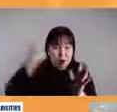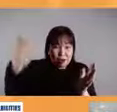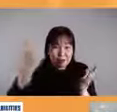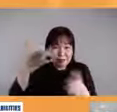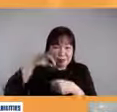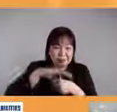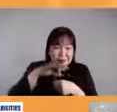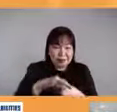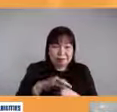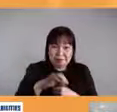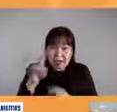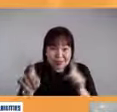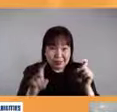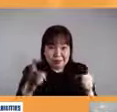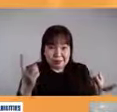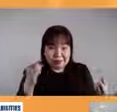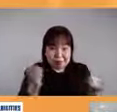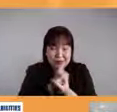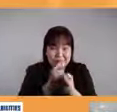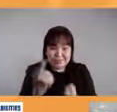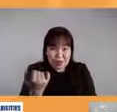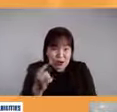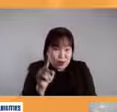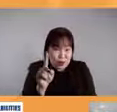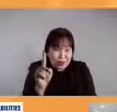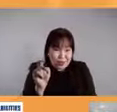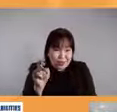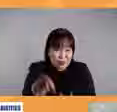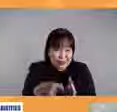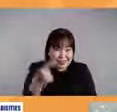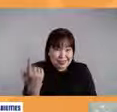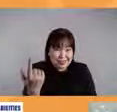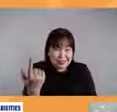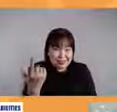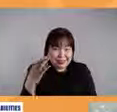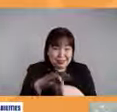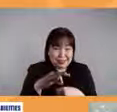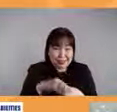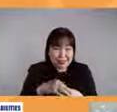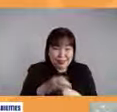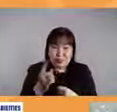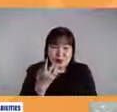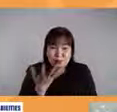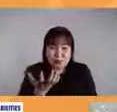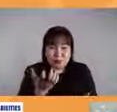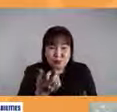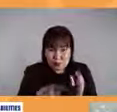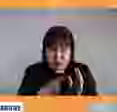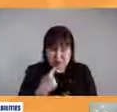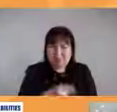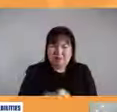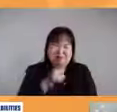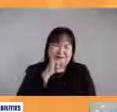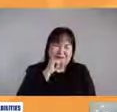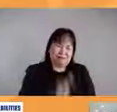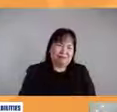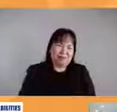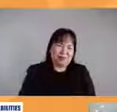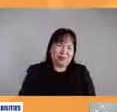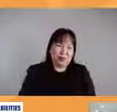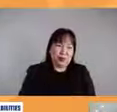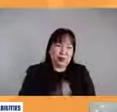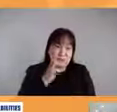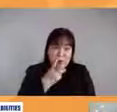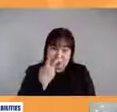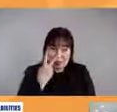ngayon lang sila magtatanong kay persons with disabilities na ano bang gusto nyo parang ngayon lang ba